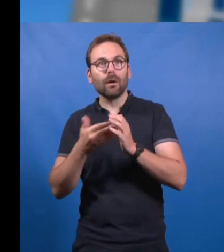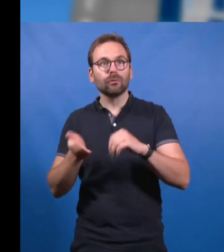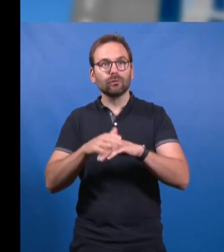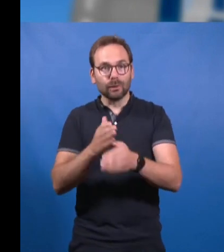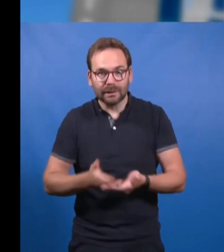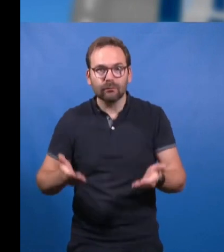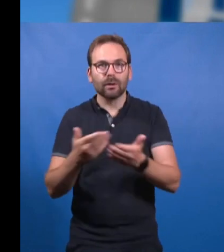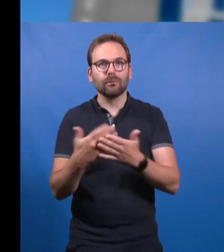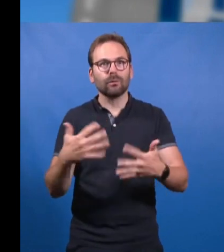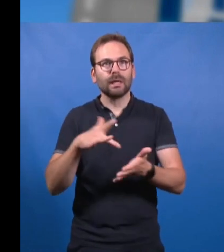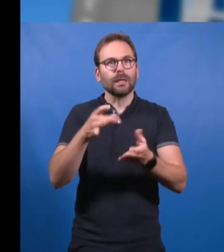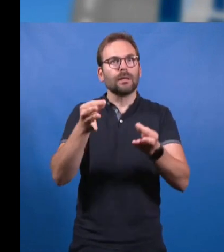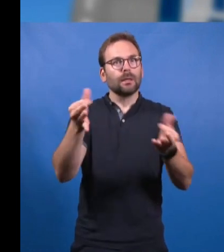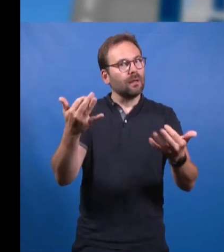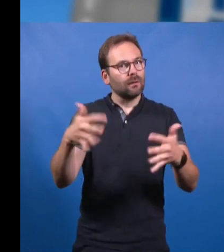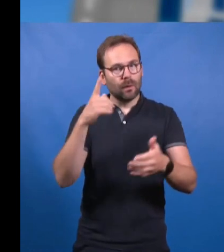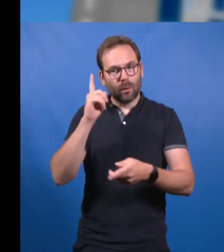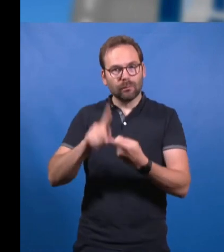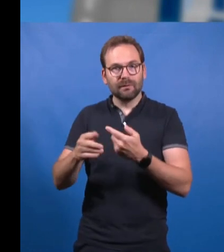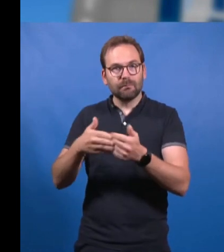éminemment complexe pour la profession. Je vous remercie de votre attention.